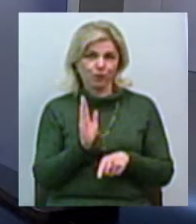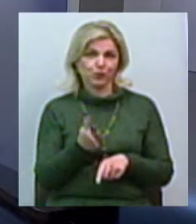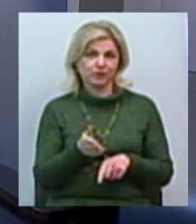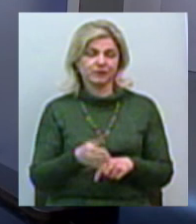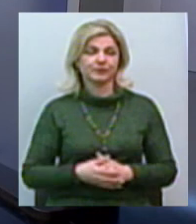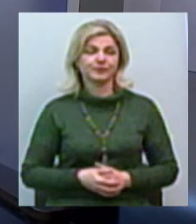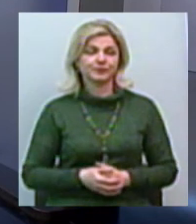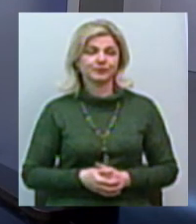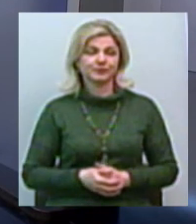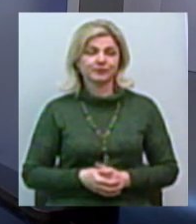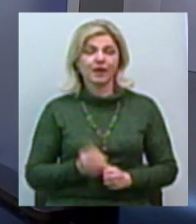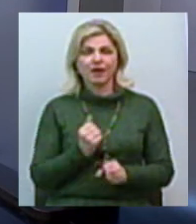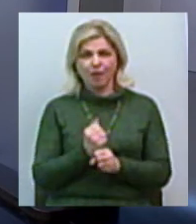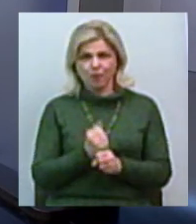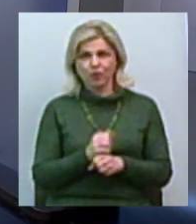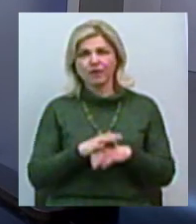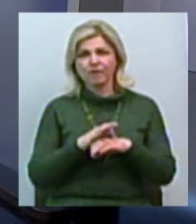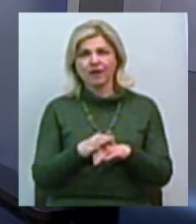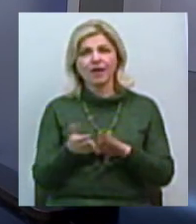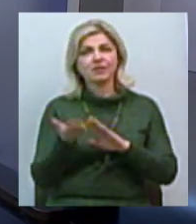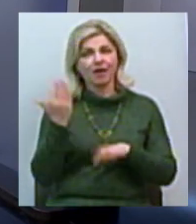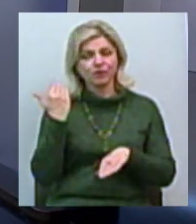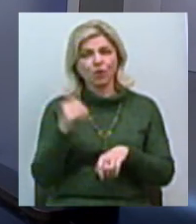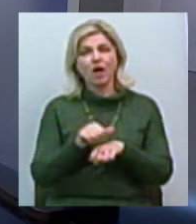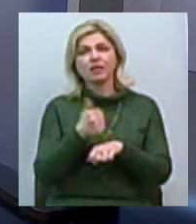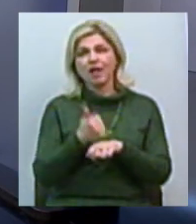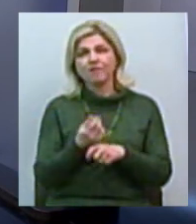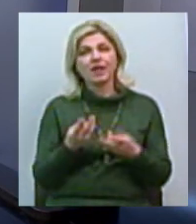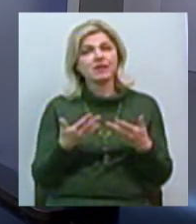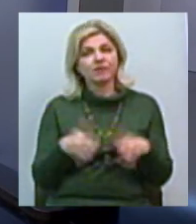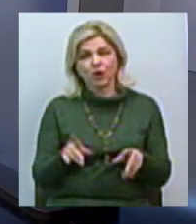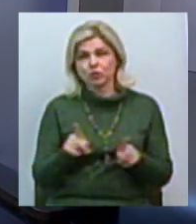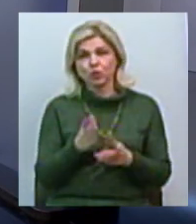велася давно, головне не втратити напрацьоване, щоб,